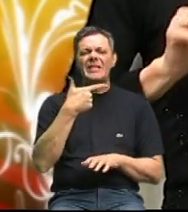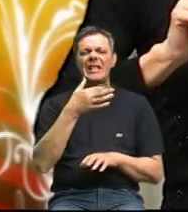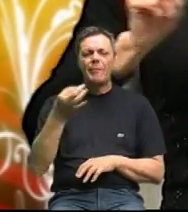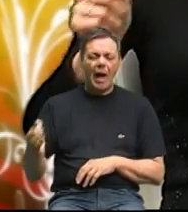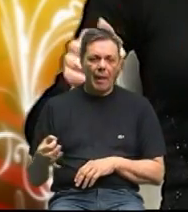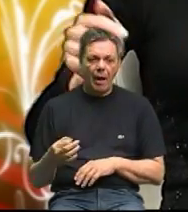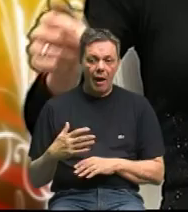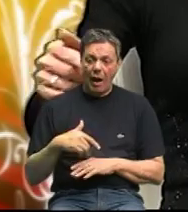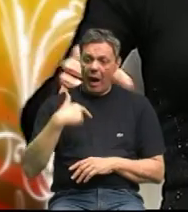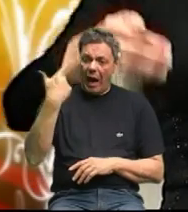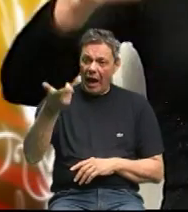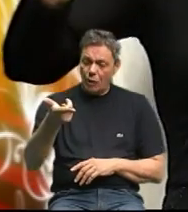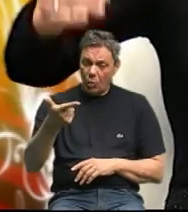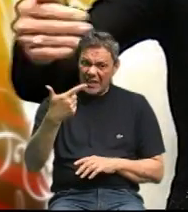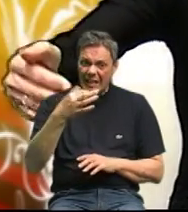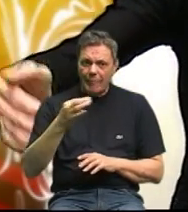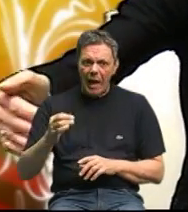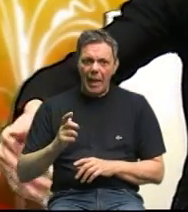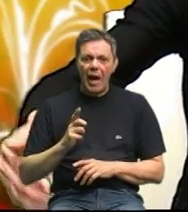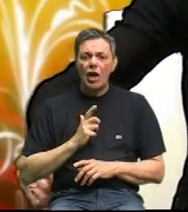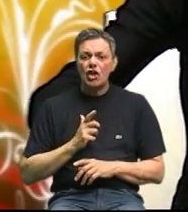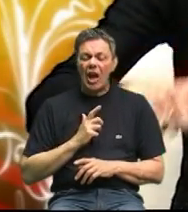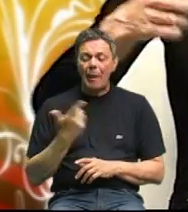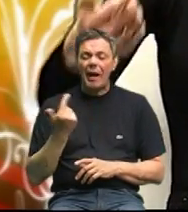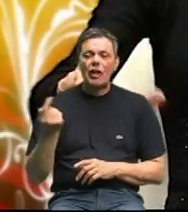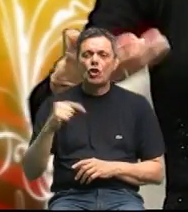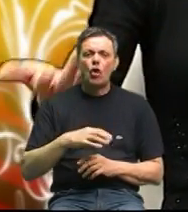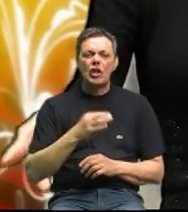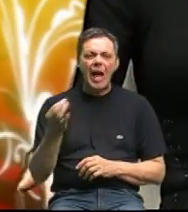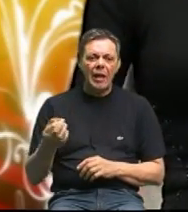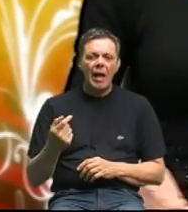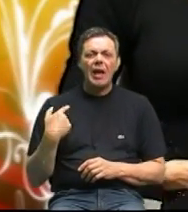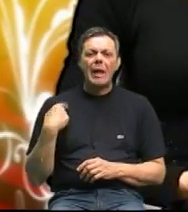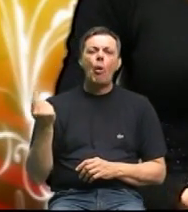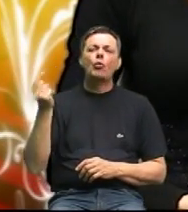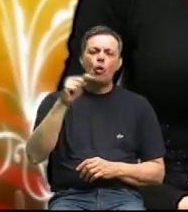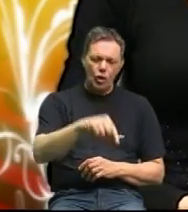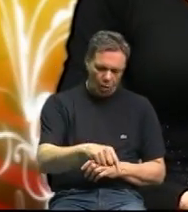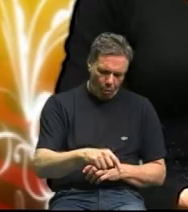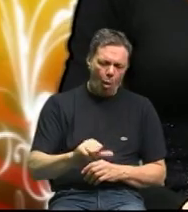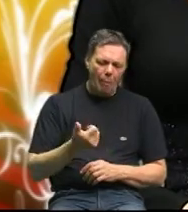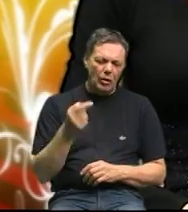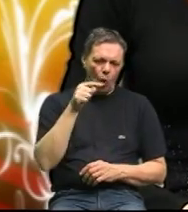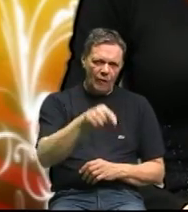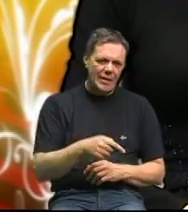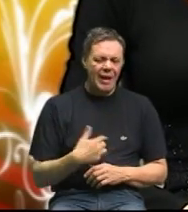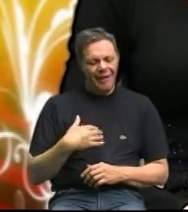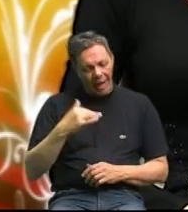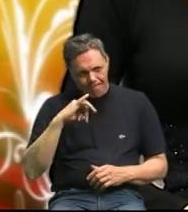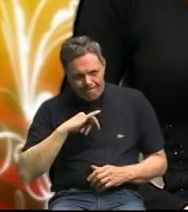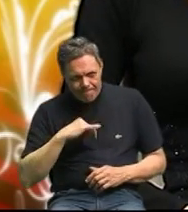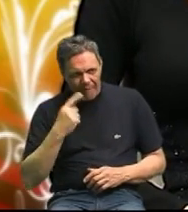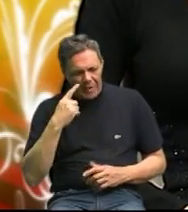a sljeduću sedmitu čekam kad dođe dan da mogu kod vas da saznam